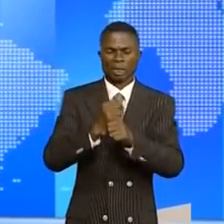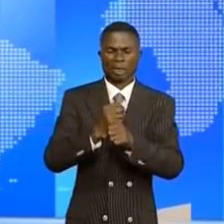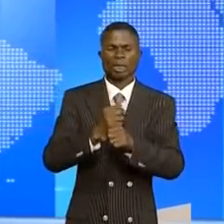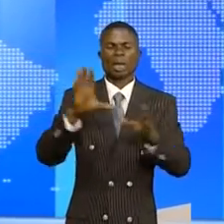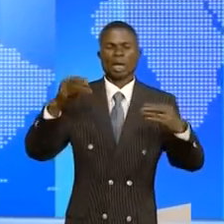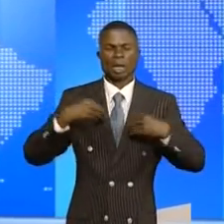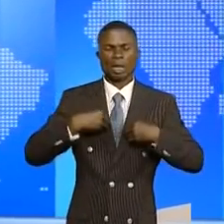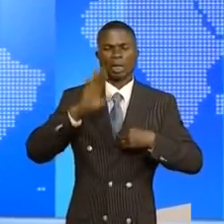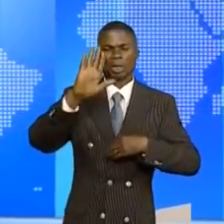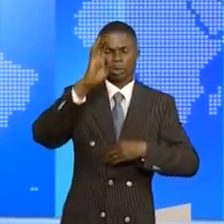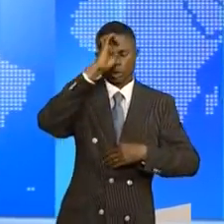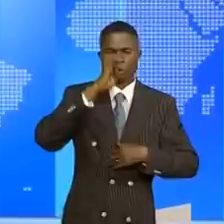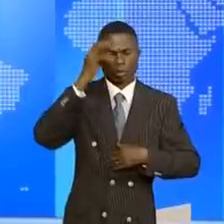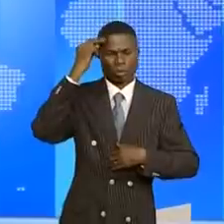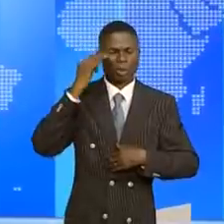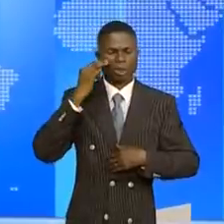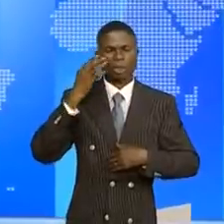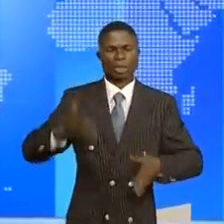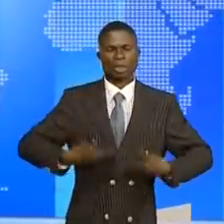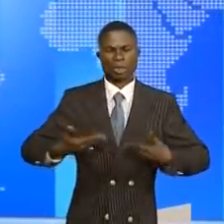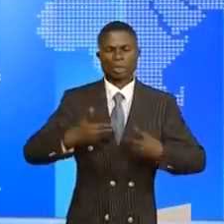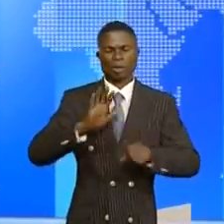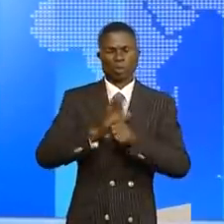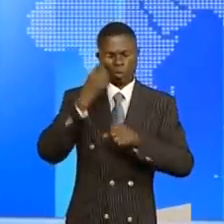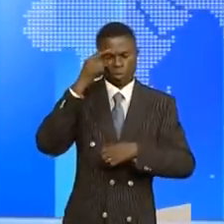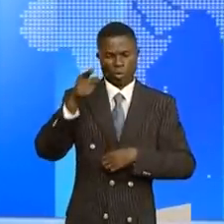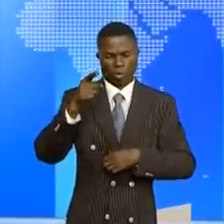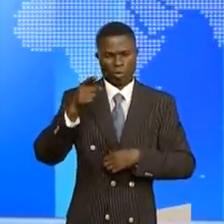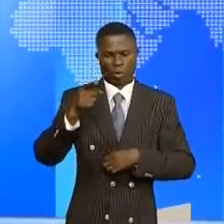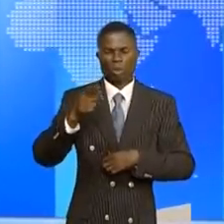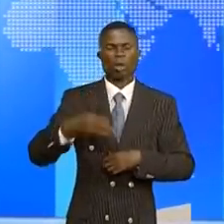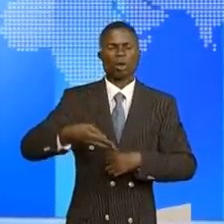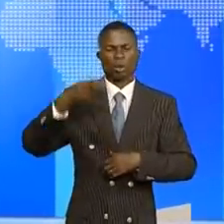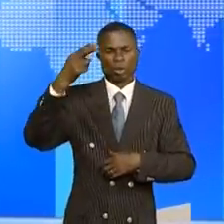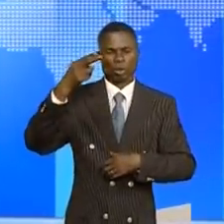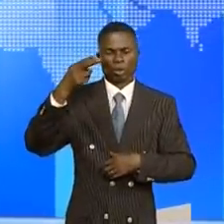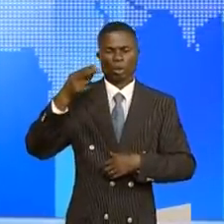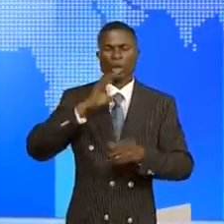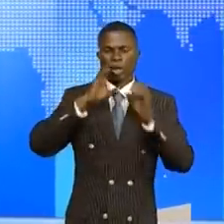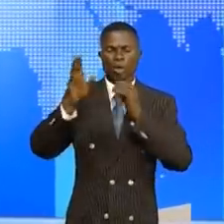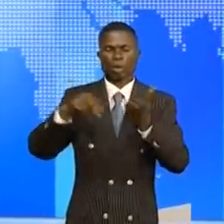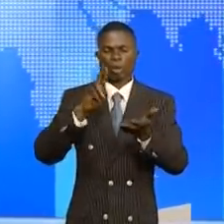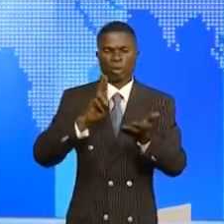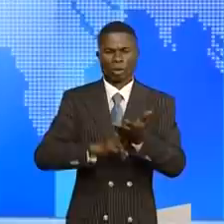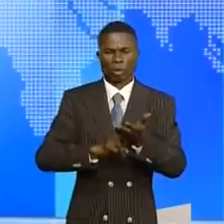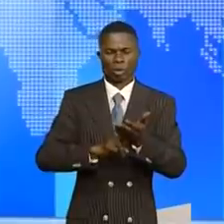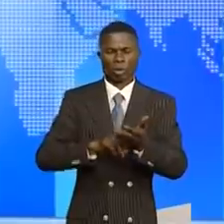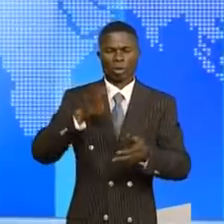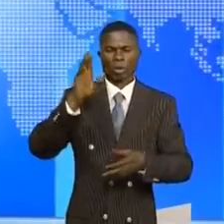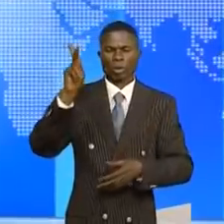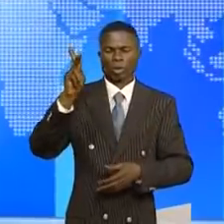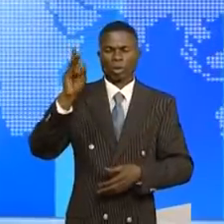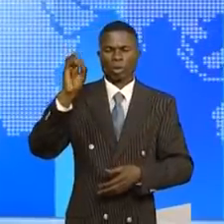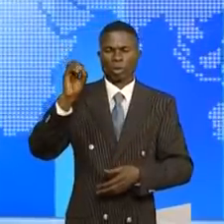Excellence, M. le ministre, à l'expression de notre considération distinguée. C'est un communiqué signé, Kongolo